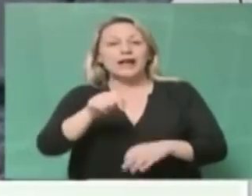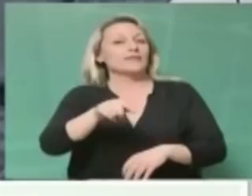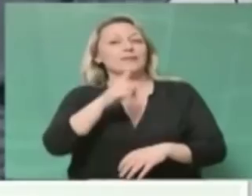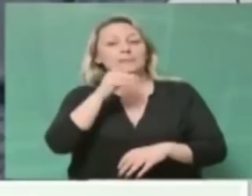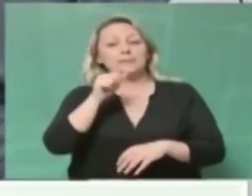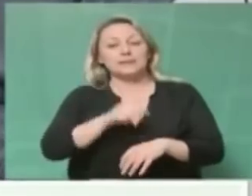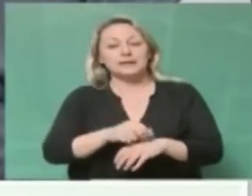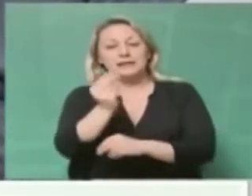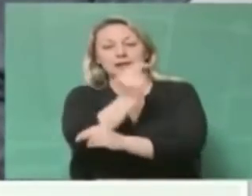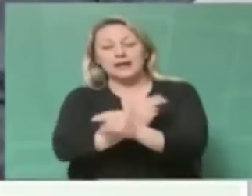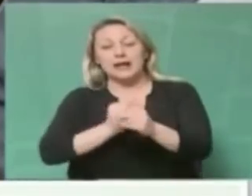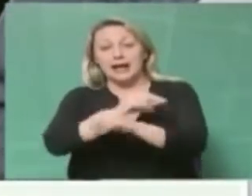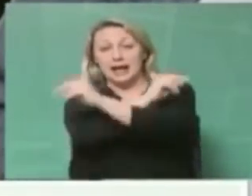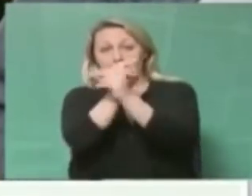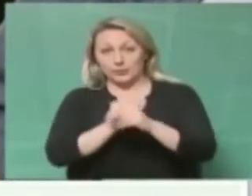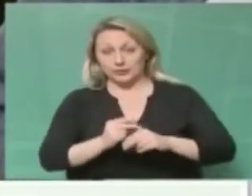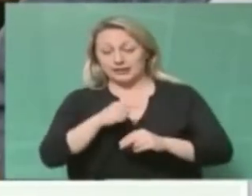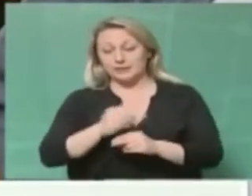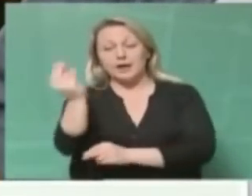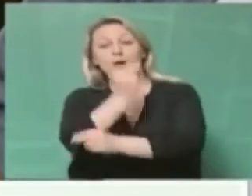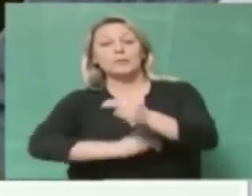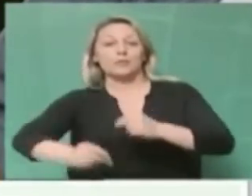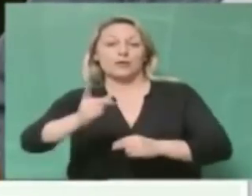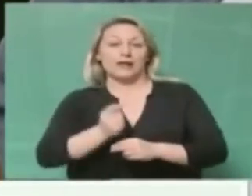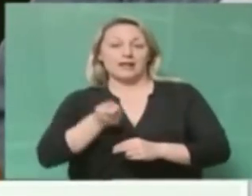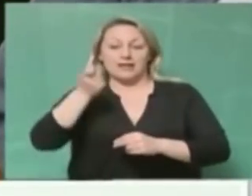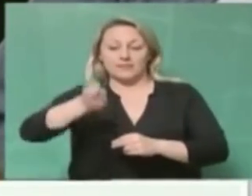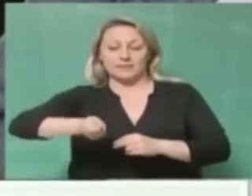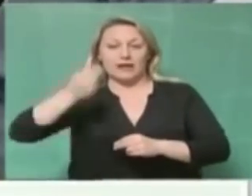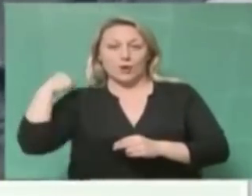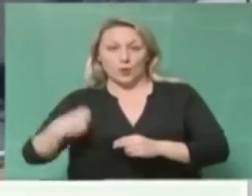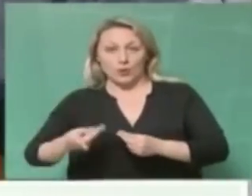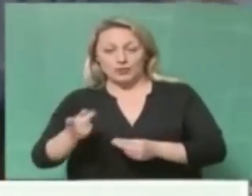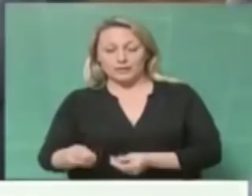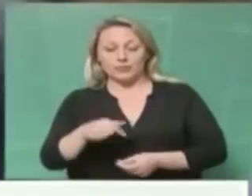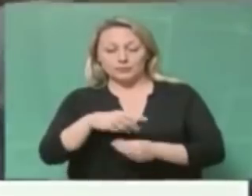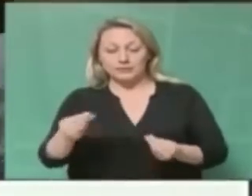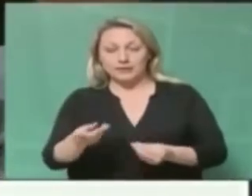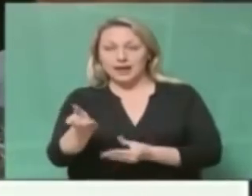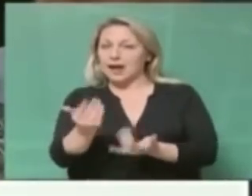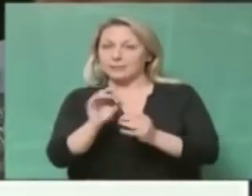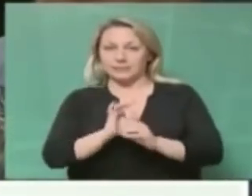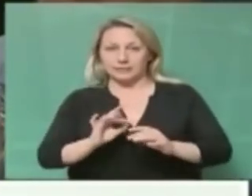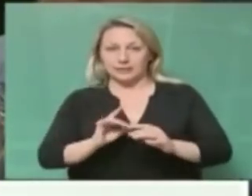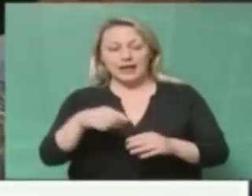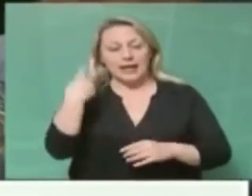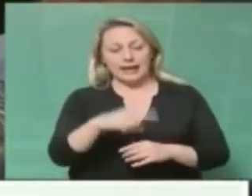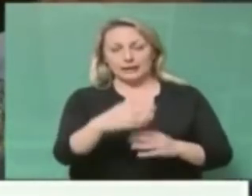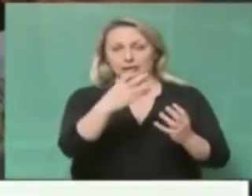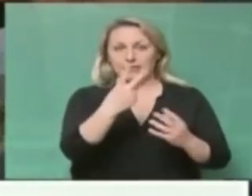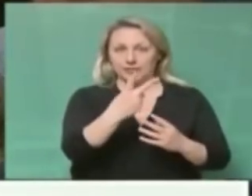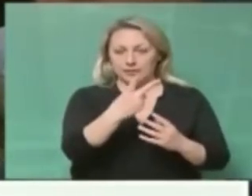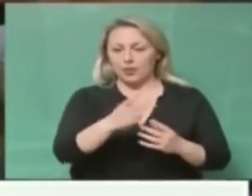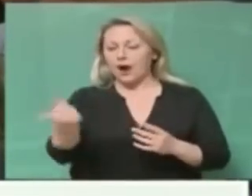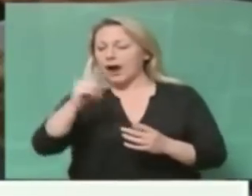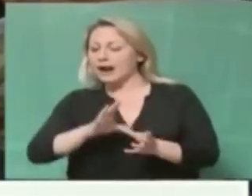ζήτημα επιβάρησης δημοσιονομικό για το Δήμο Θεσσαλονίκης από τους 192. Αυτό είναι το ζήτημα. Εφόσον οι ανάγκες είναι